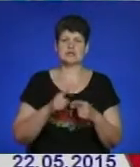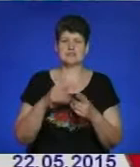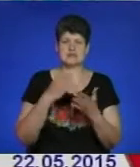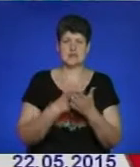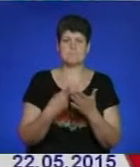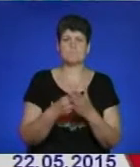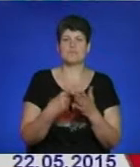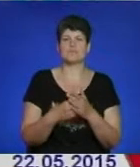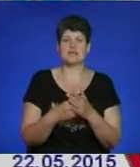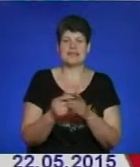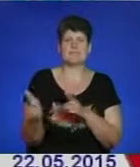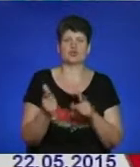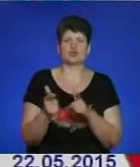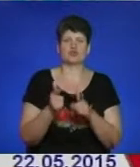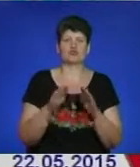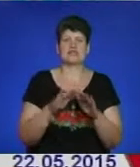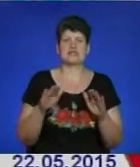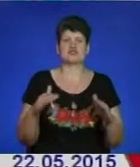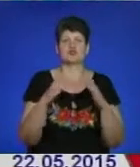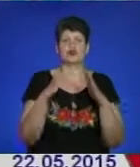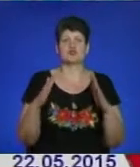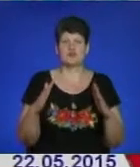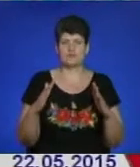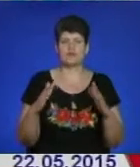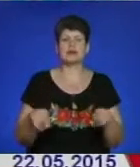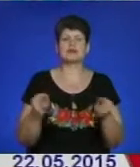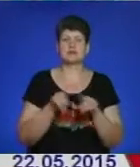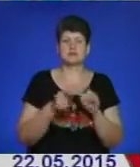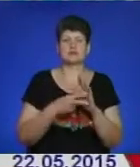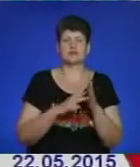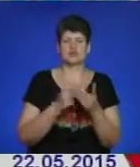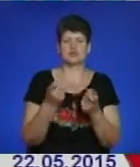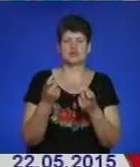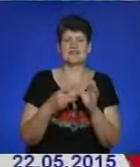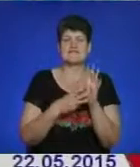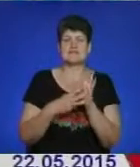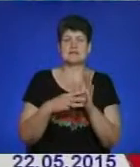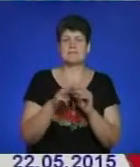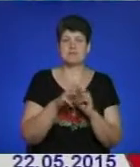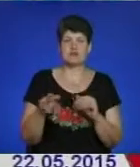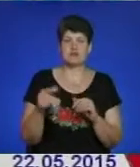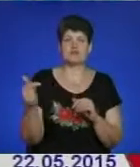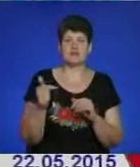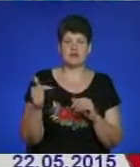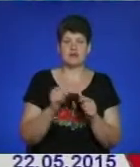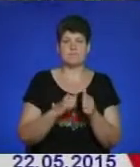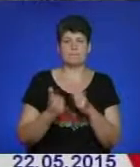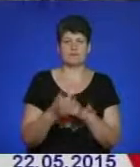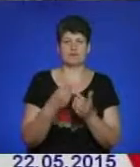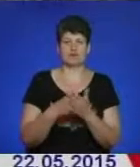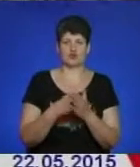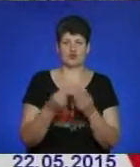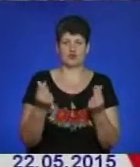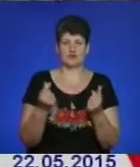бюджет на підготовку дитячих таборів. Також планується залучити понад 8 мільйонів гривень позабюджетних коштів.